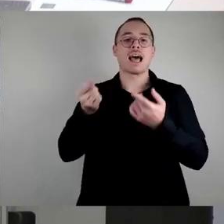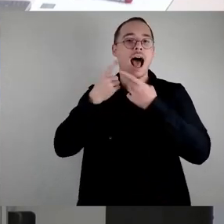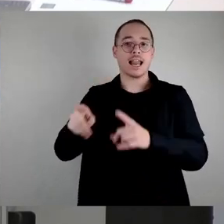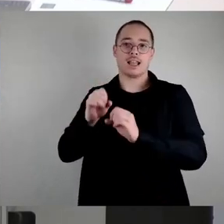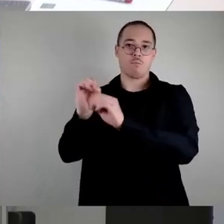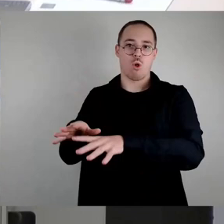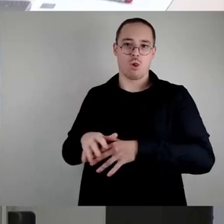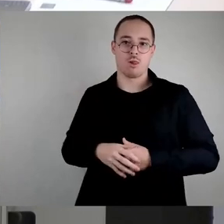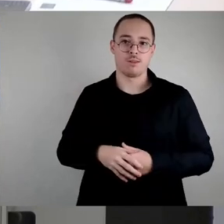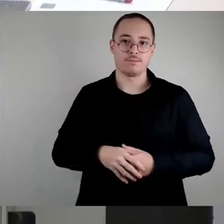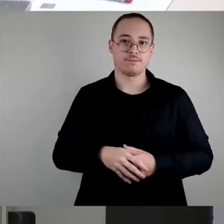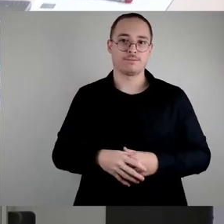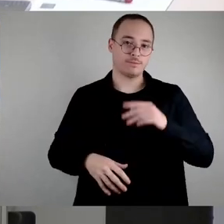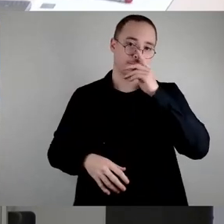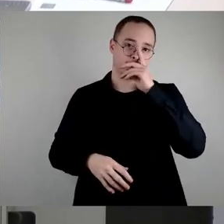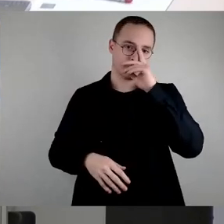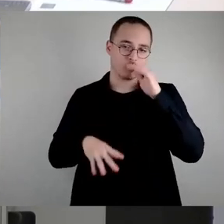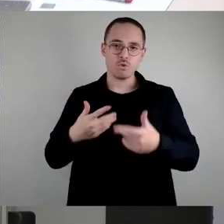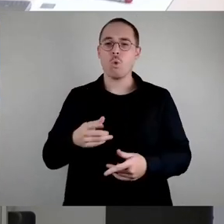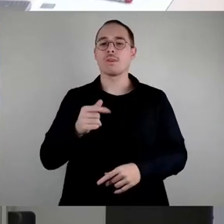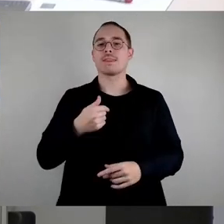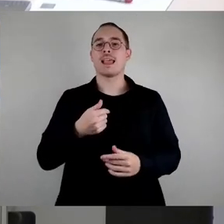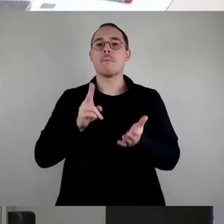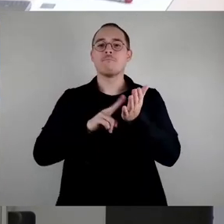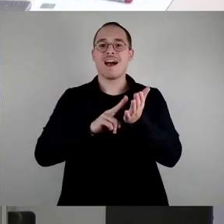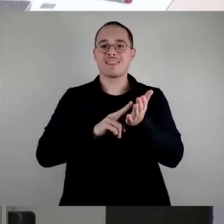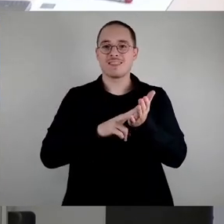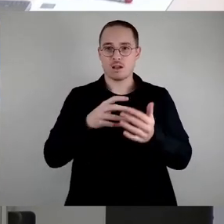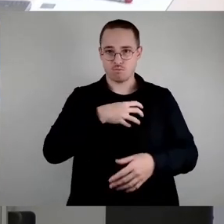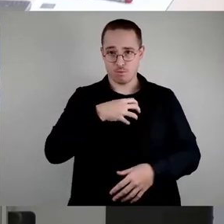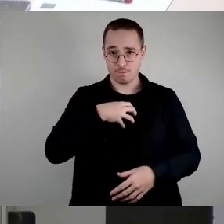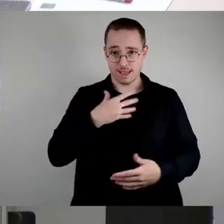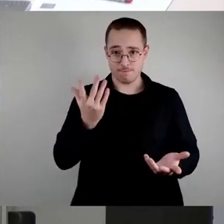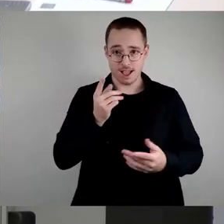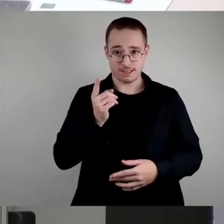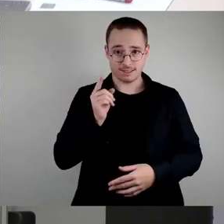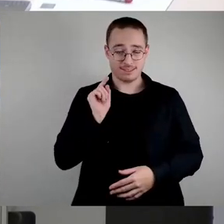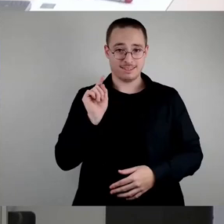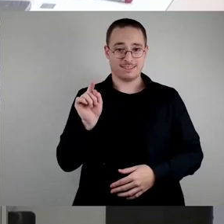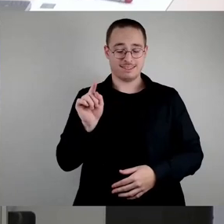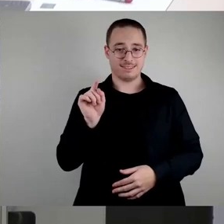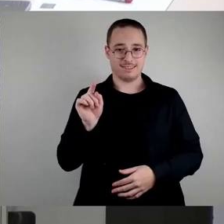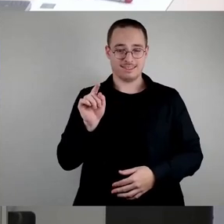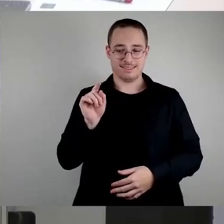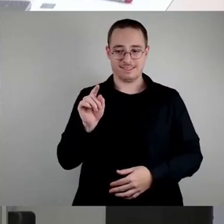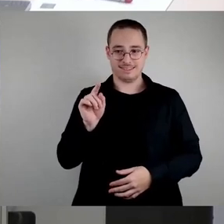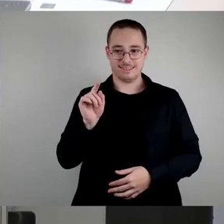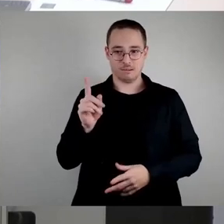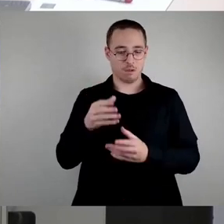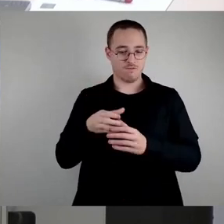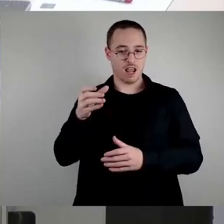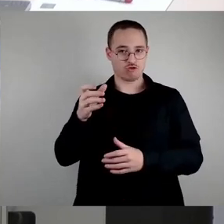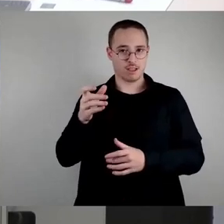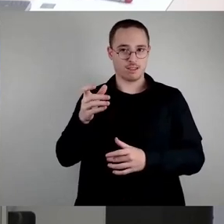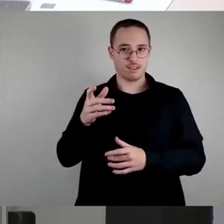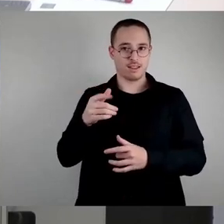sonderlich gut funktioniert, was Sie da möchten, das zeigen uns ja die Flaschensammler, die sehr, sehr, sehr erfolgreich sind, insbesondere auch an den Müllkürben